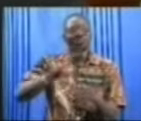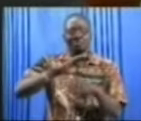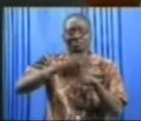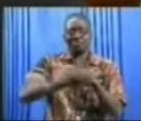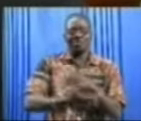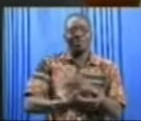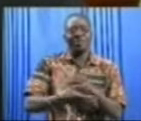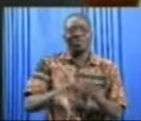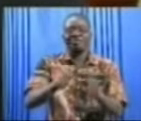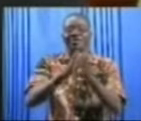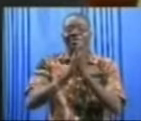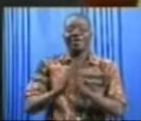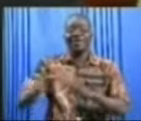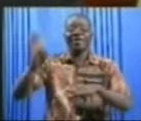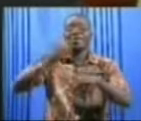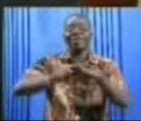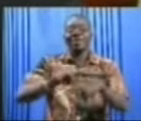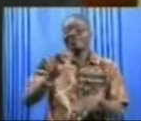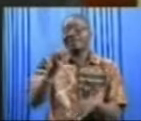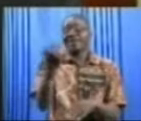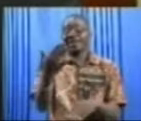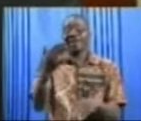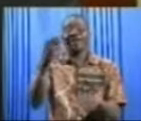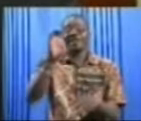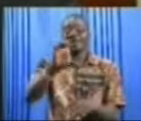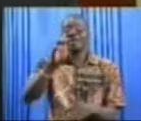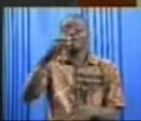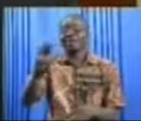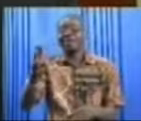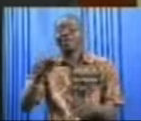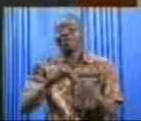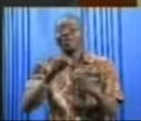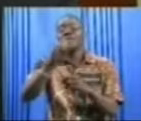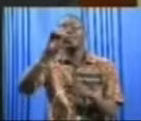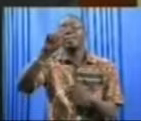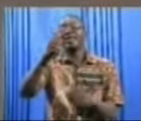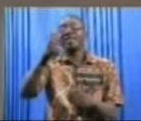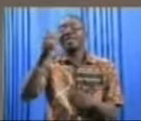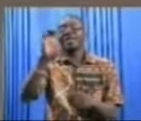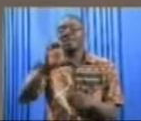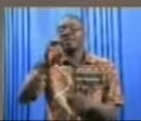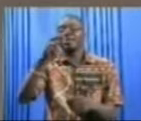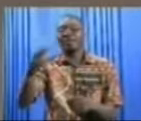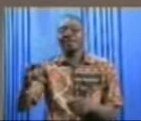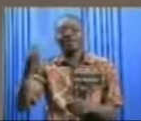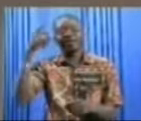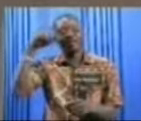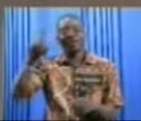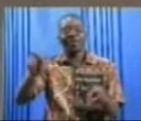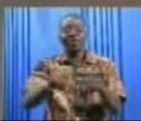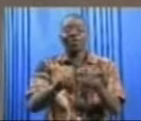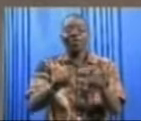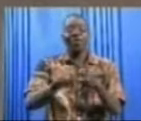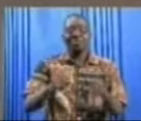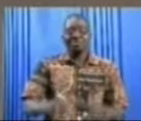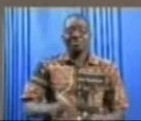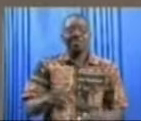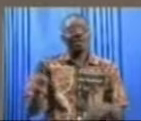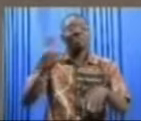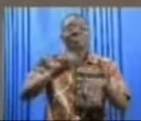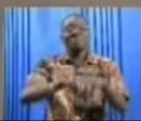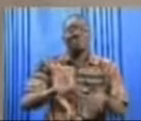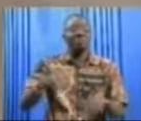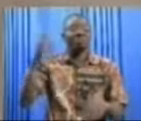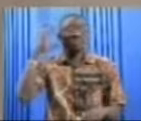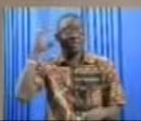où on demande de mettre 15 cm, 10 cm d'asphalte comme les propos que j'ai entendus à la télé.